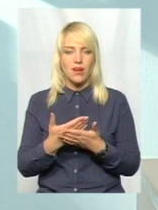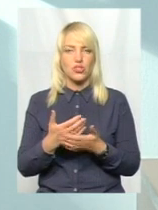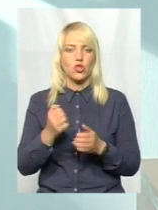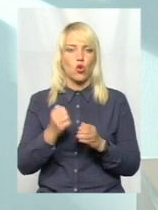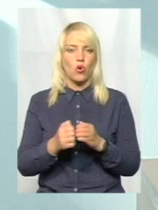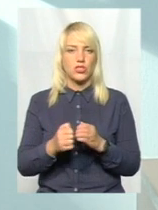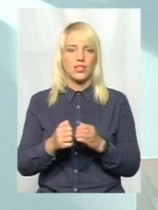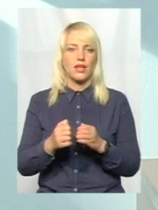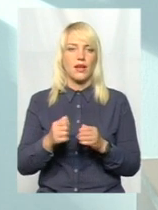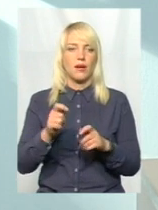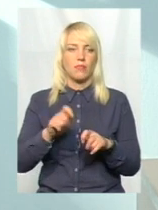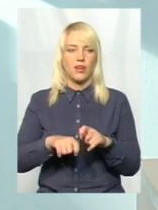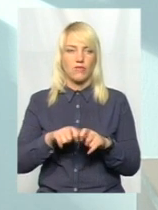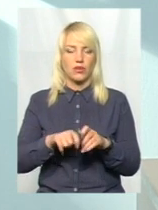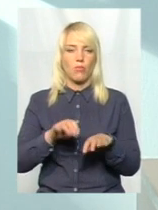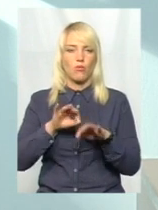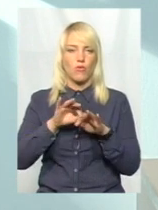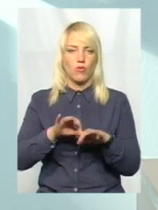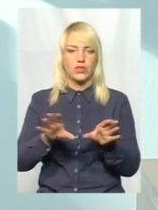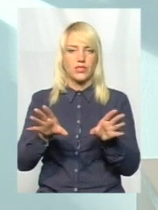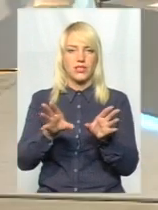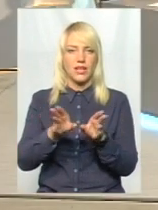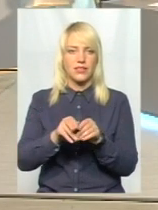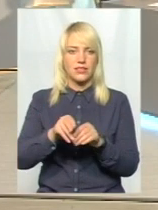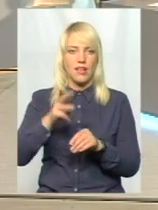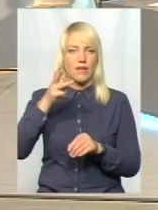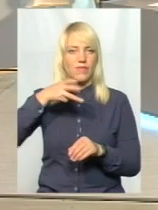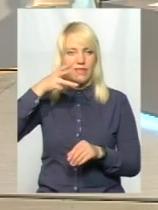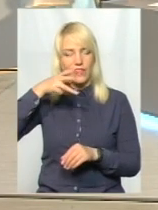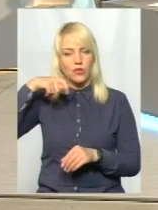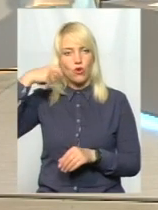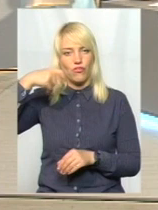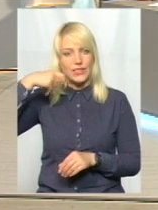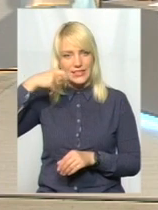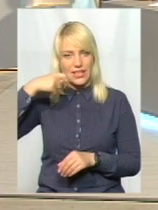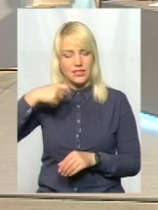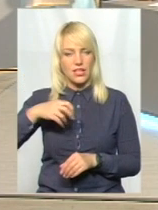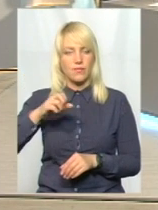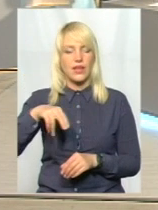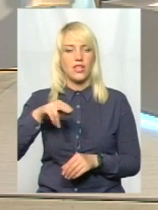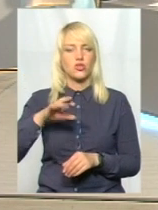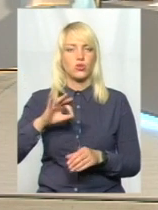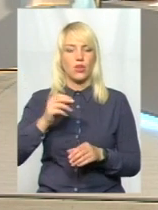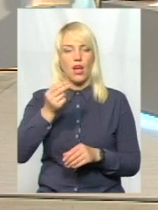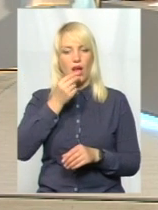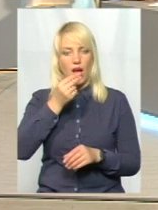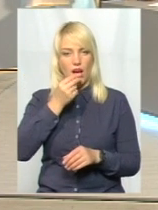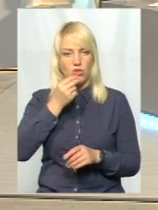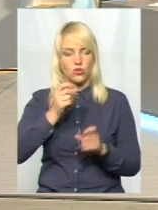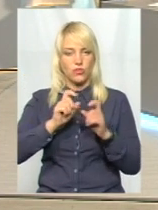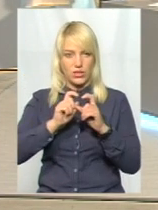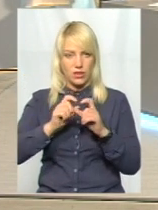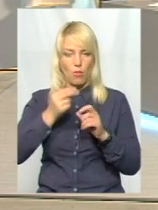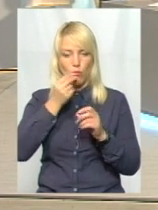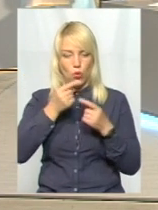проводиться з відеофіксацією. А саме з приводу харчових продуктів, закладів харчування?